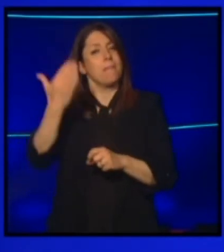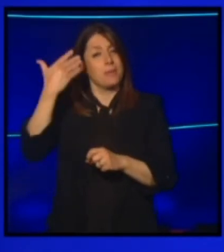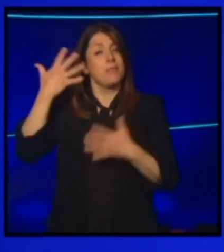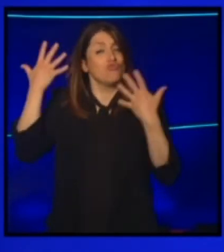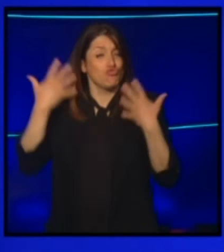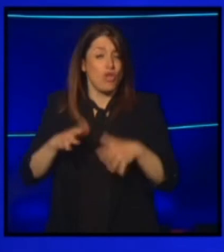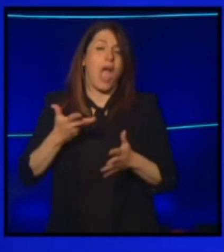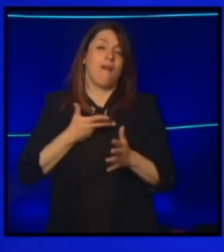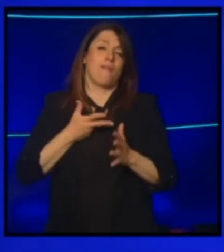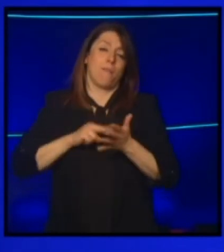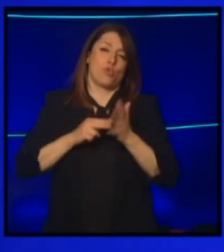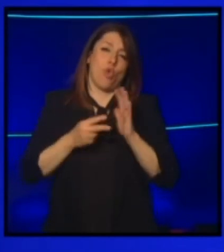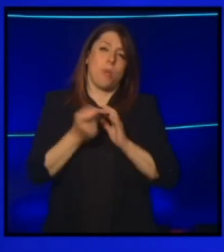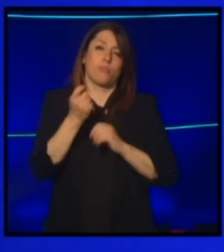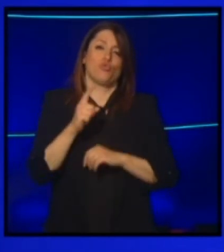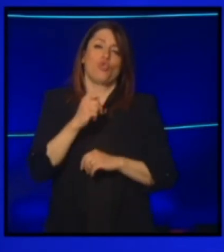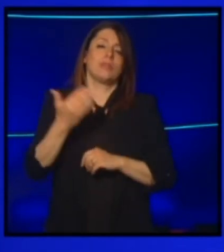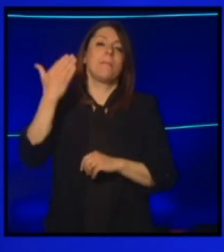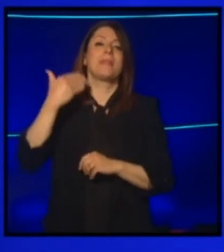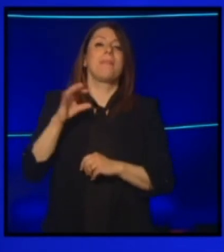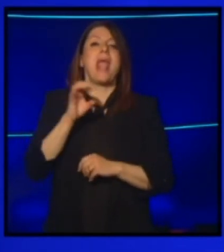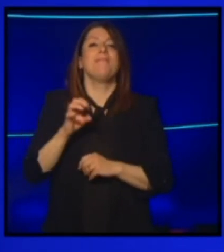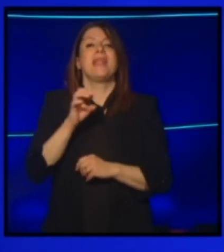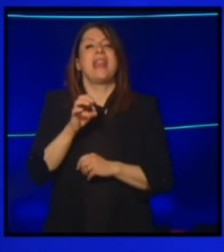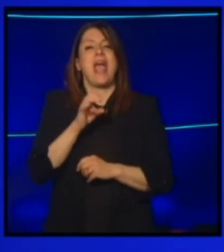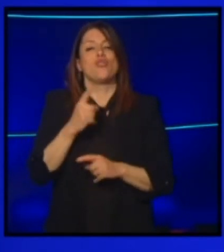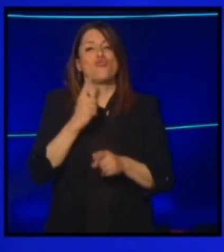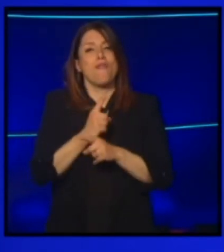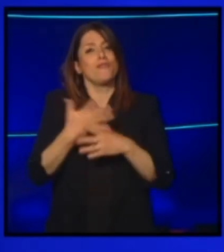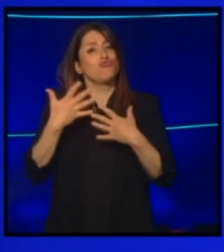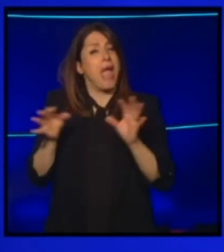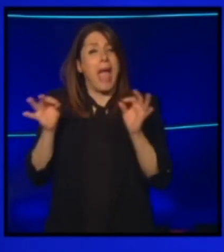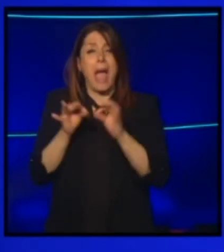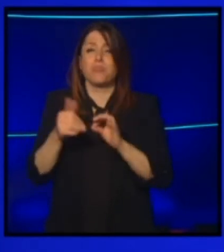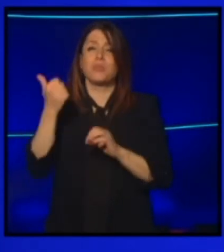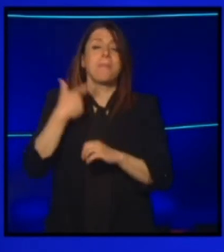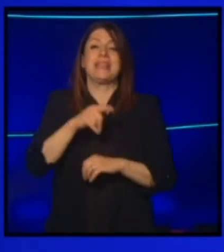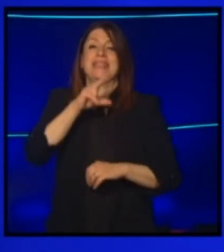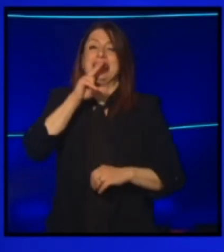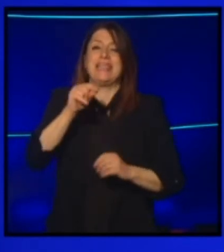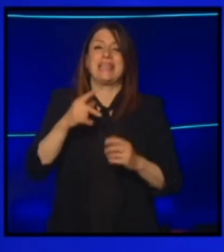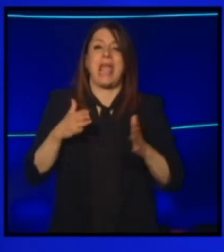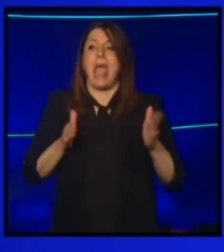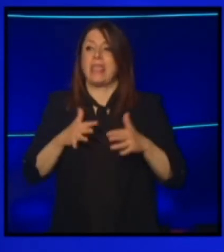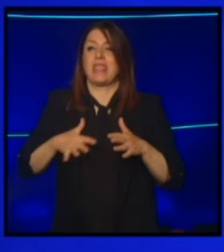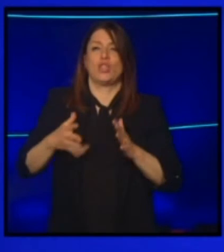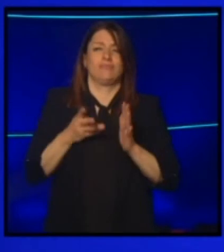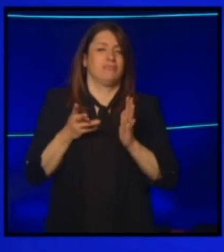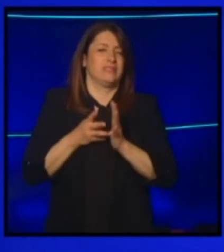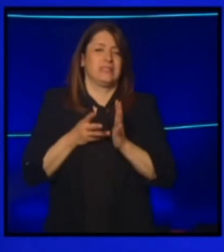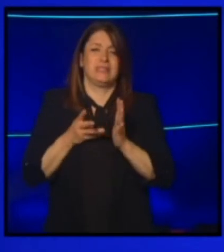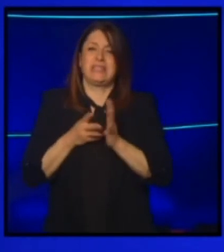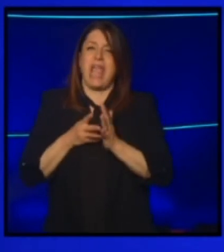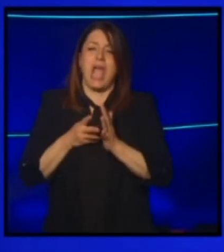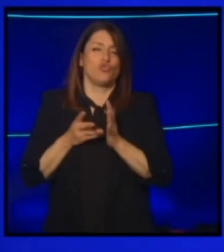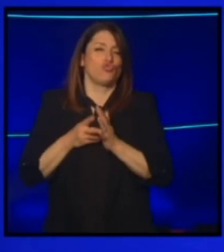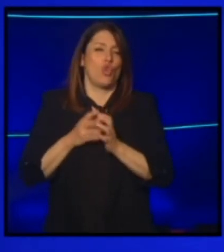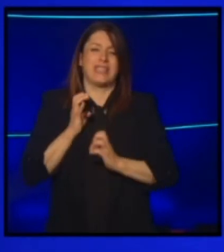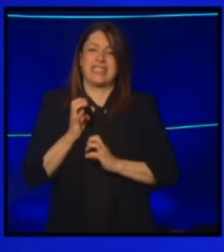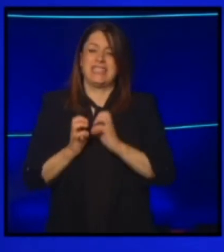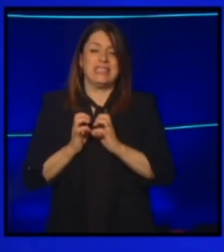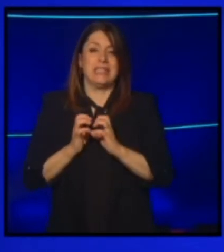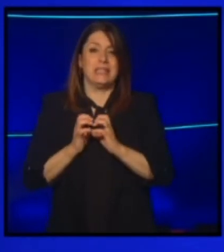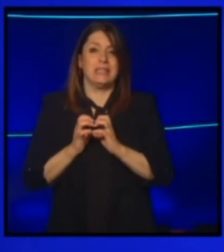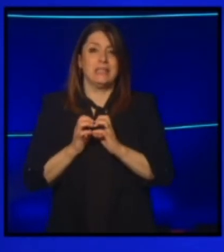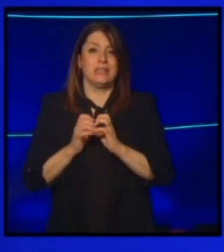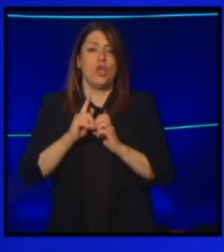Presidente Emiliano, giorni prima, avevamo un appuntamento per dire che era una categoria disagiata. Vivevamo già in un momento di grosse difficoltà.